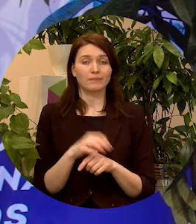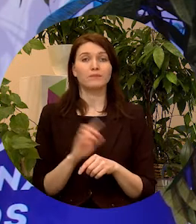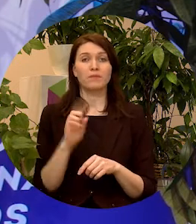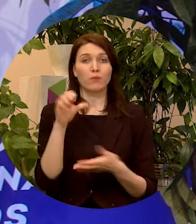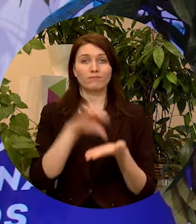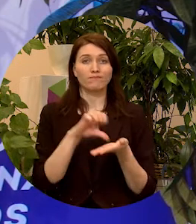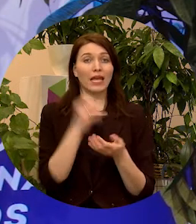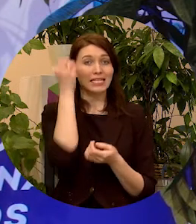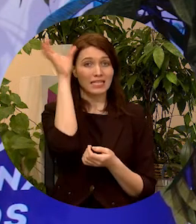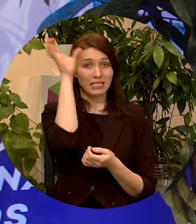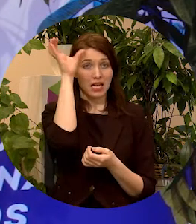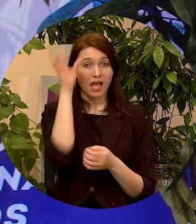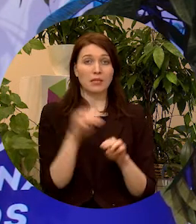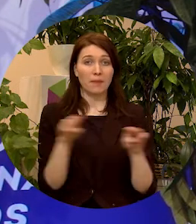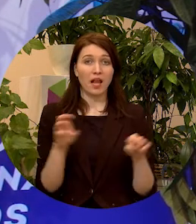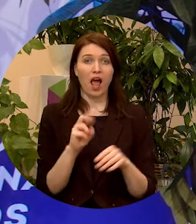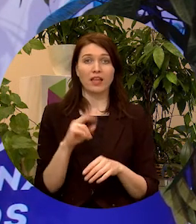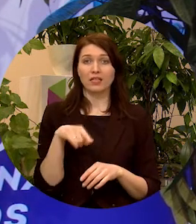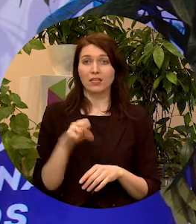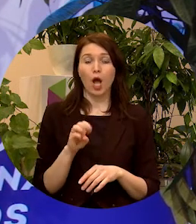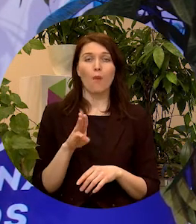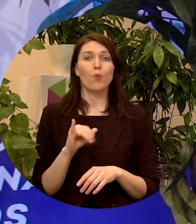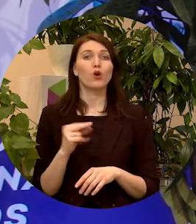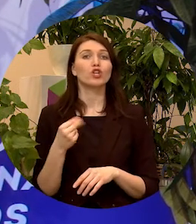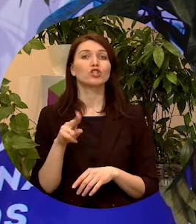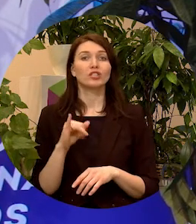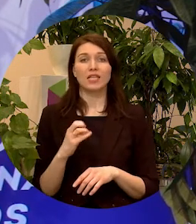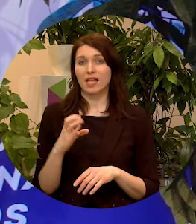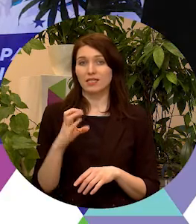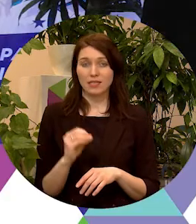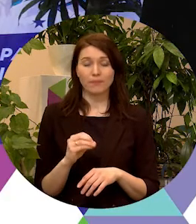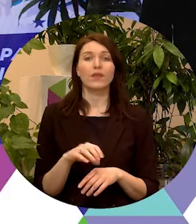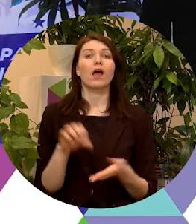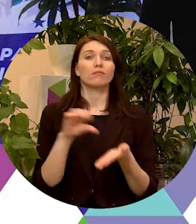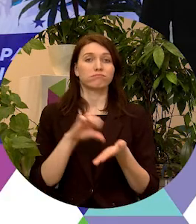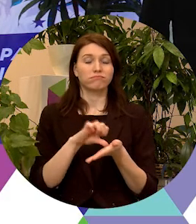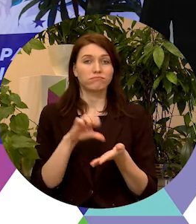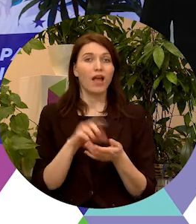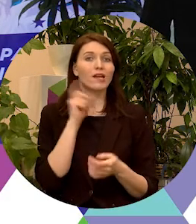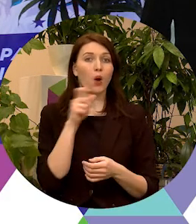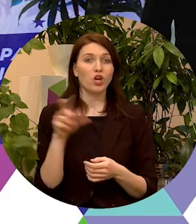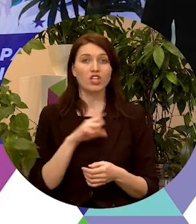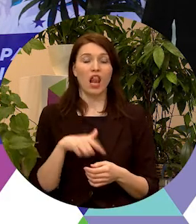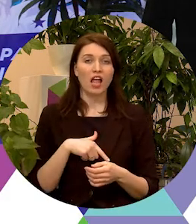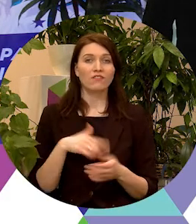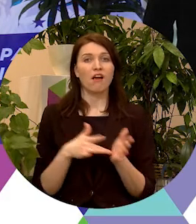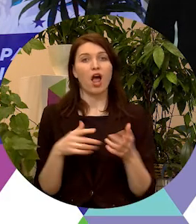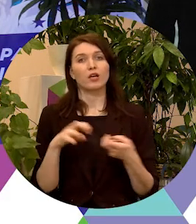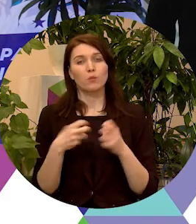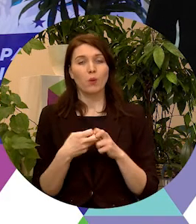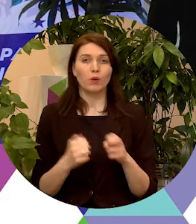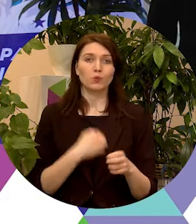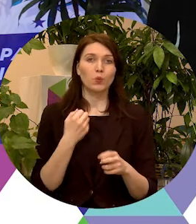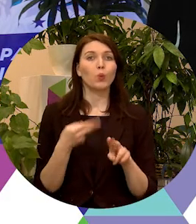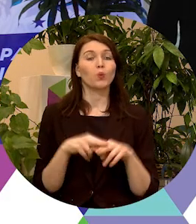izglītības un zinātnes ministri Anitu Mužnieci ar uzrunu jauniešu Latvijā izaicinājumu un risinājumi.